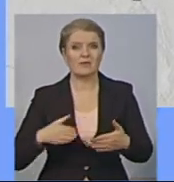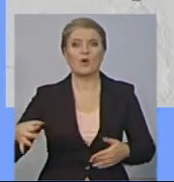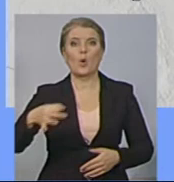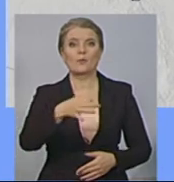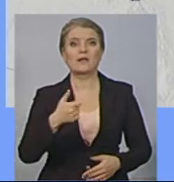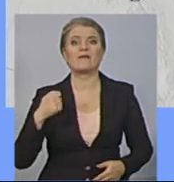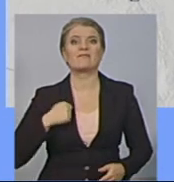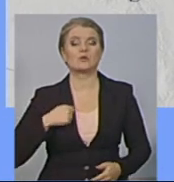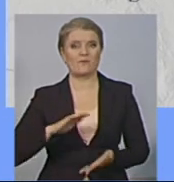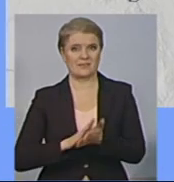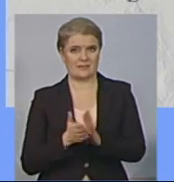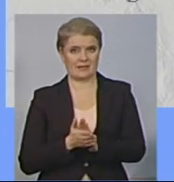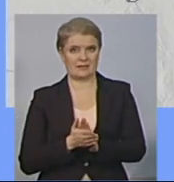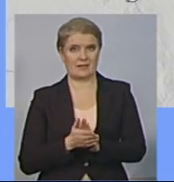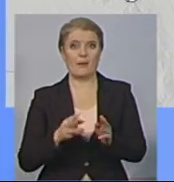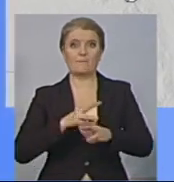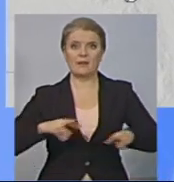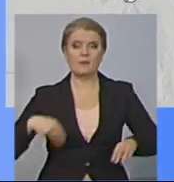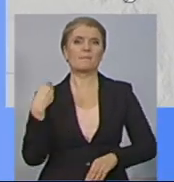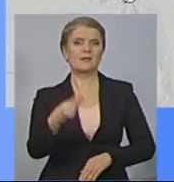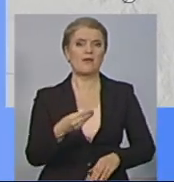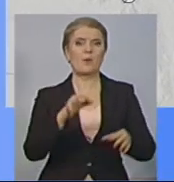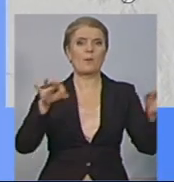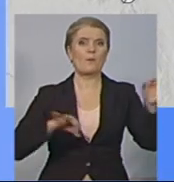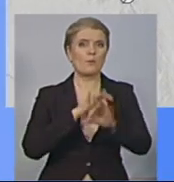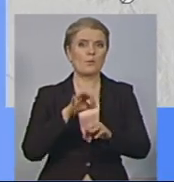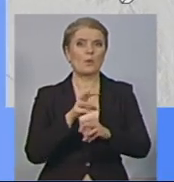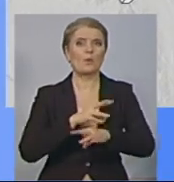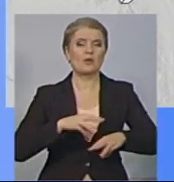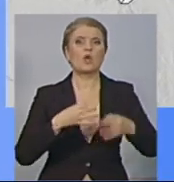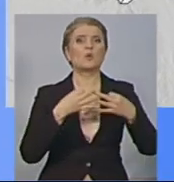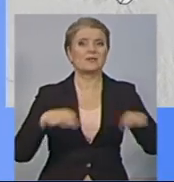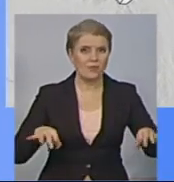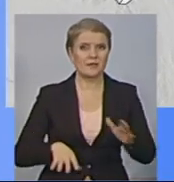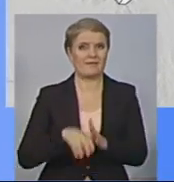президент Петро Порошенко подав на розгляд парламенту законопроект, який має дозволити проведення виборів у цих регіонах.